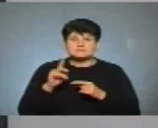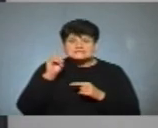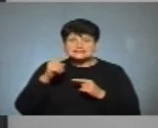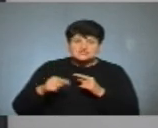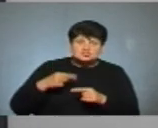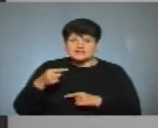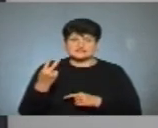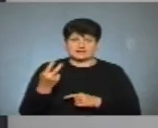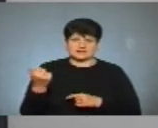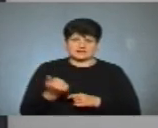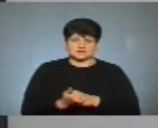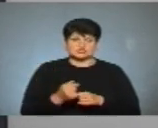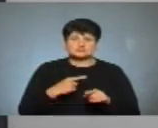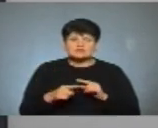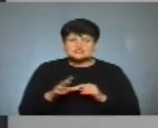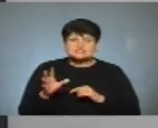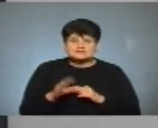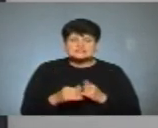тижні. Тому, швидше за все,